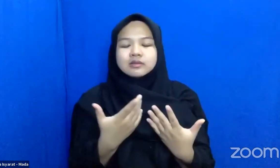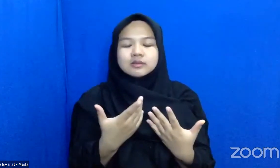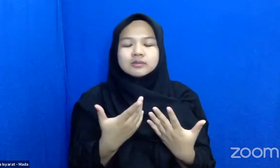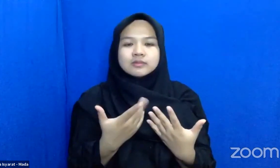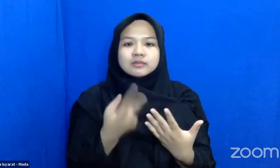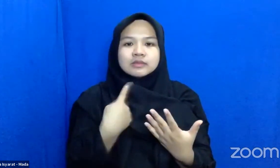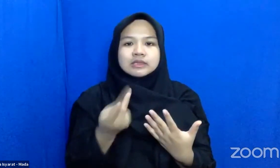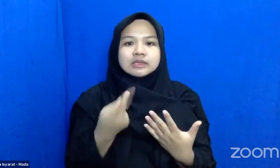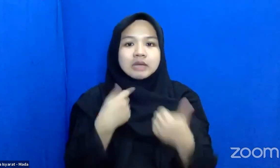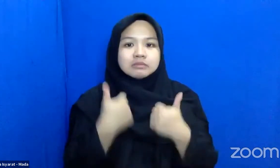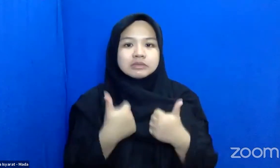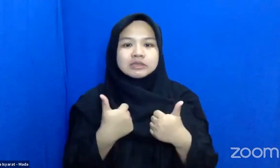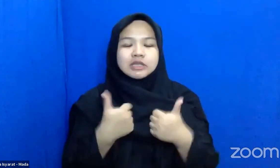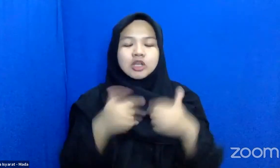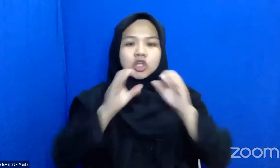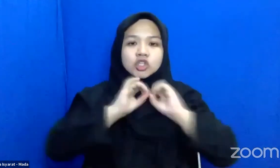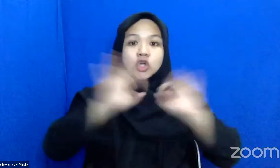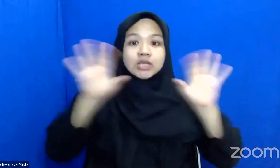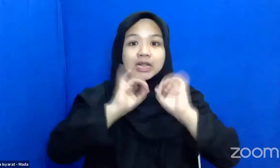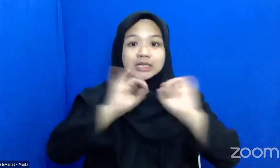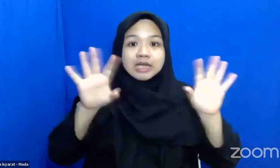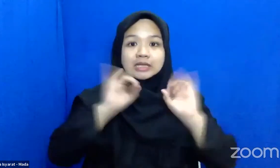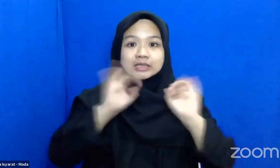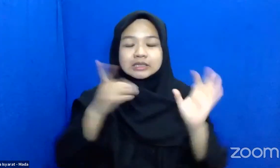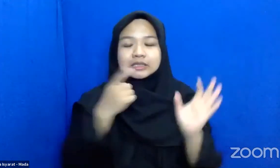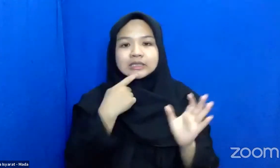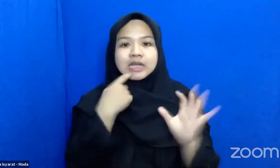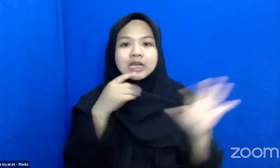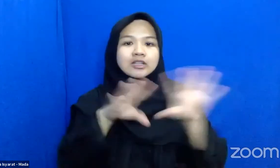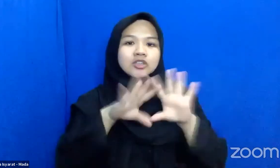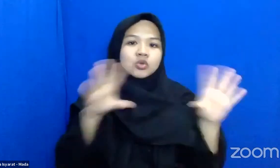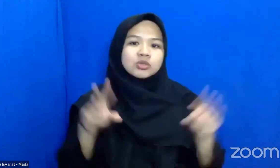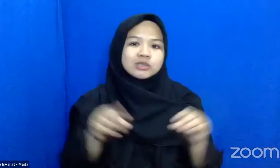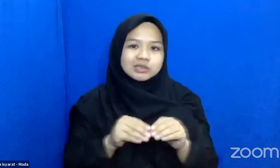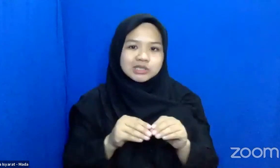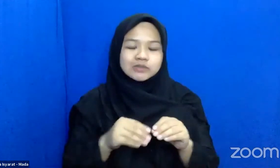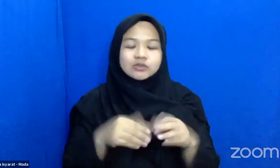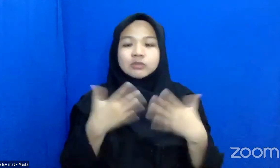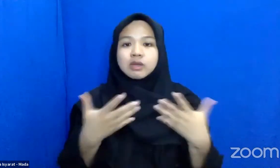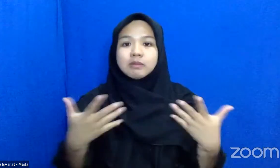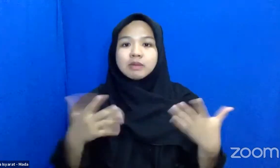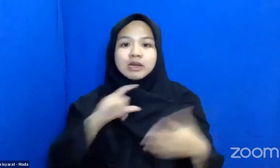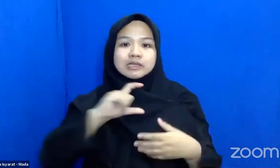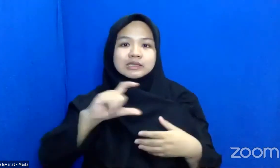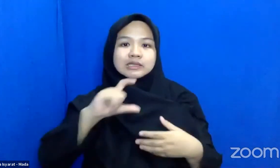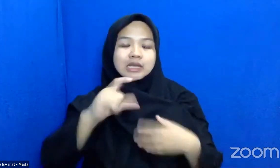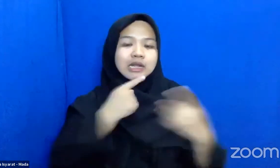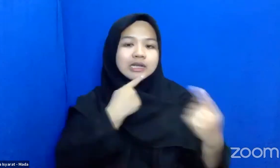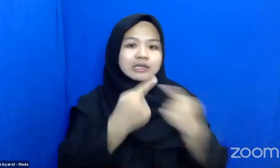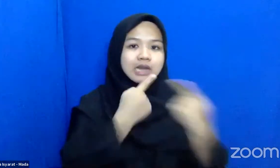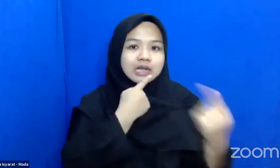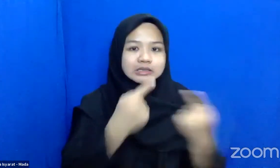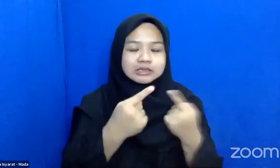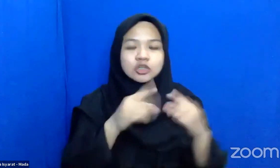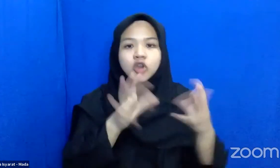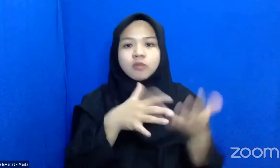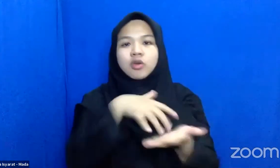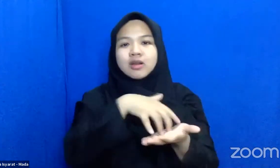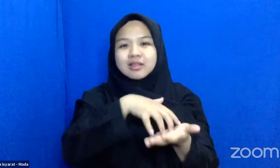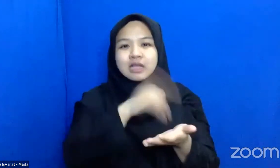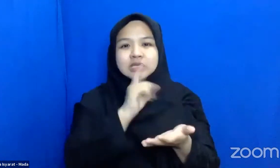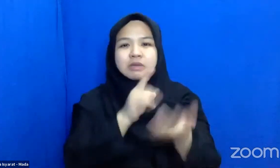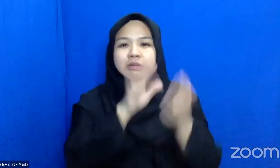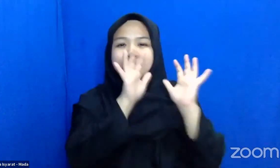Bisa Menggalakan Sosialisasi Tentang Inklusivitas Dan Bagaimana Secara Berinteraksi Dengan Kelompok Kentan Karena